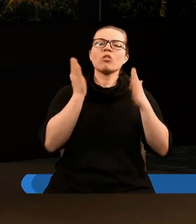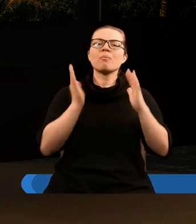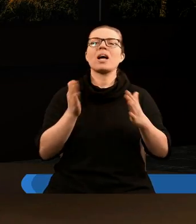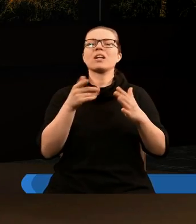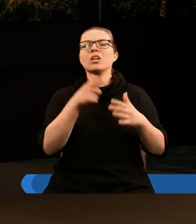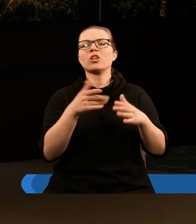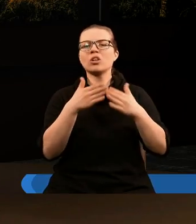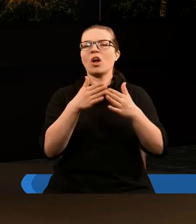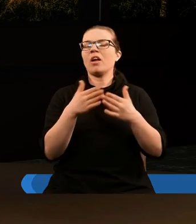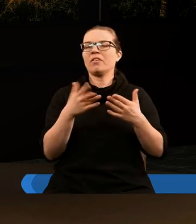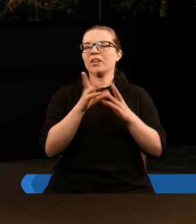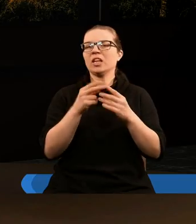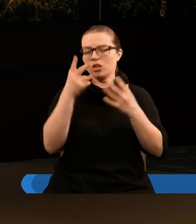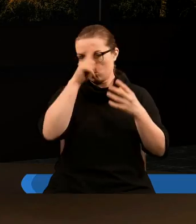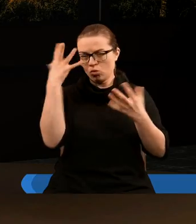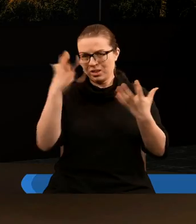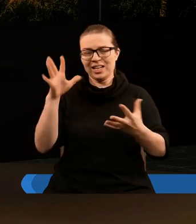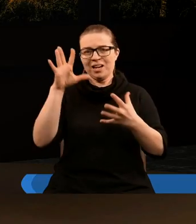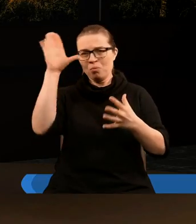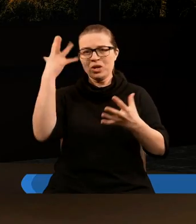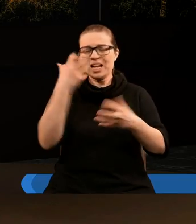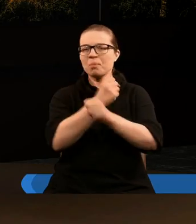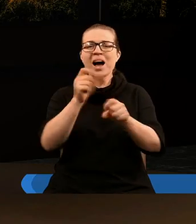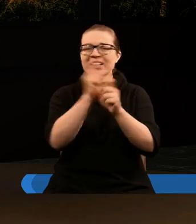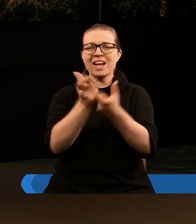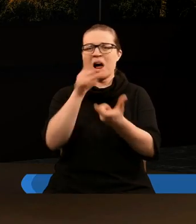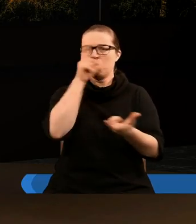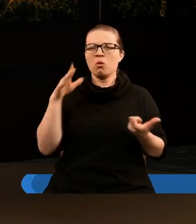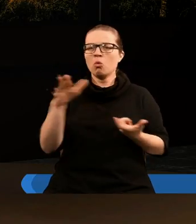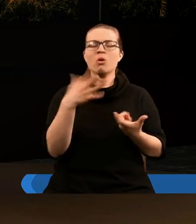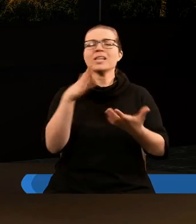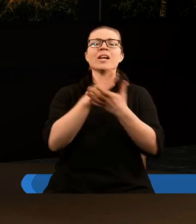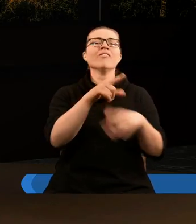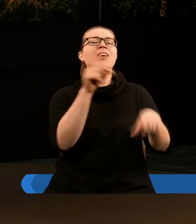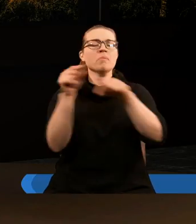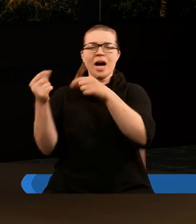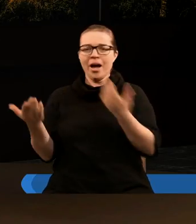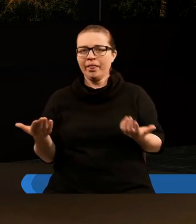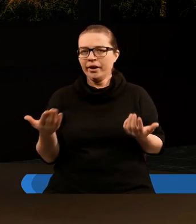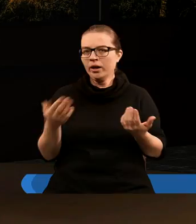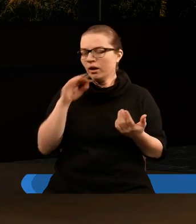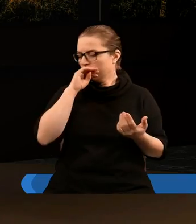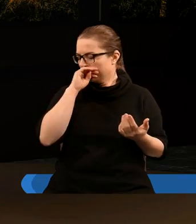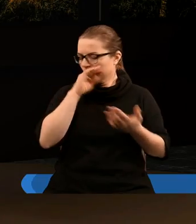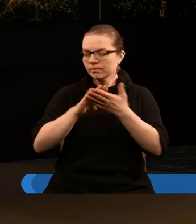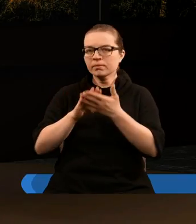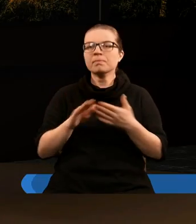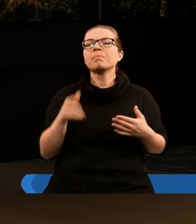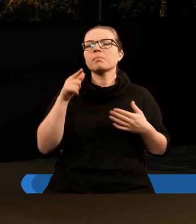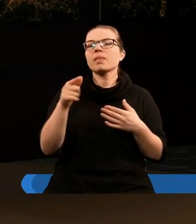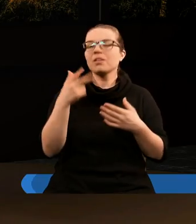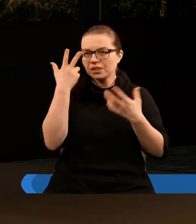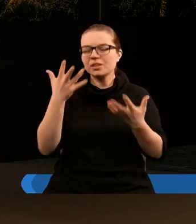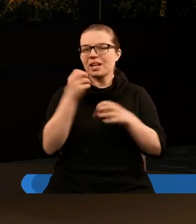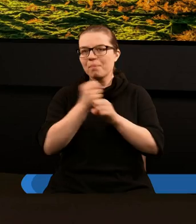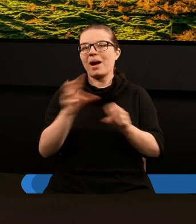będzie wśród zbawionych. Bóg chce zbawić wszystkich ludzi, zatem możemy przypuszczać, że także spośród współcześnie żyjących Żydów Pan Bóg także ma swój lud, który